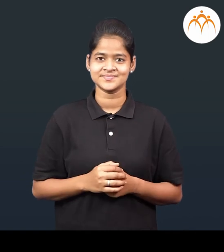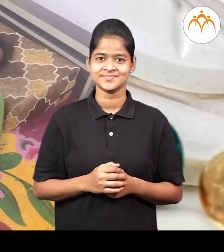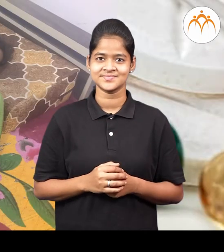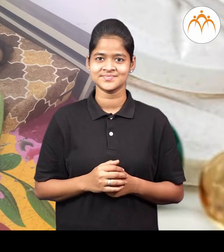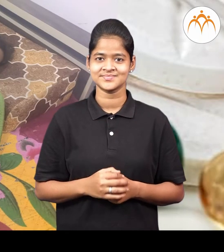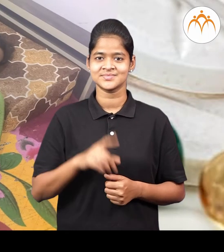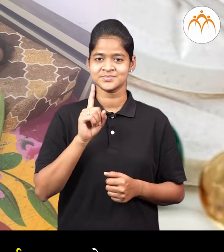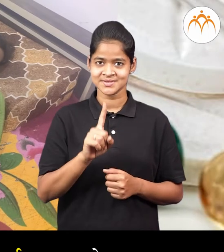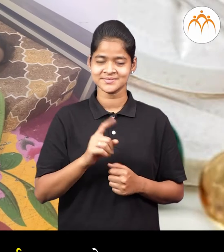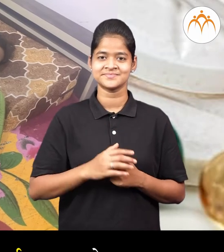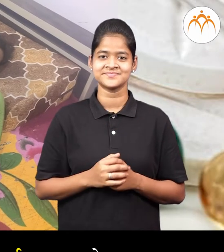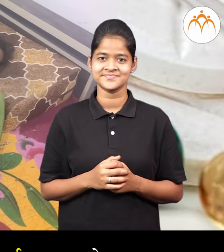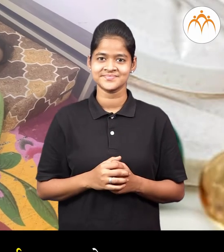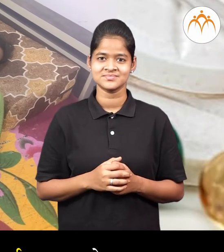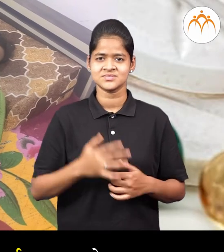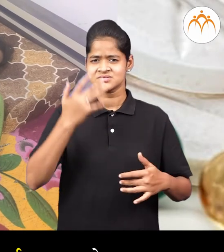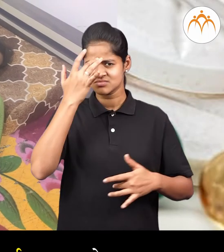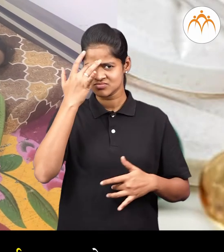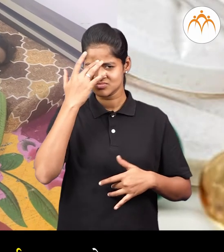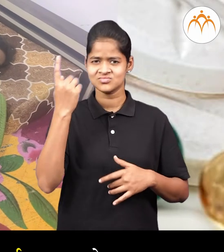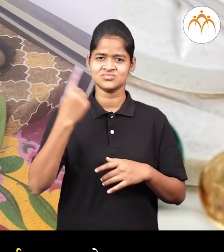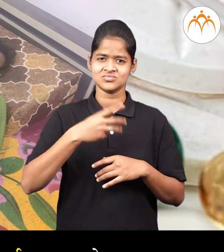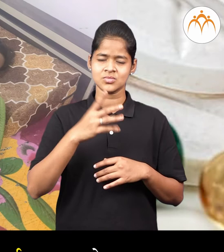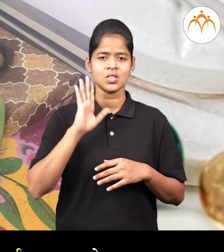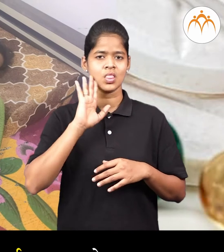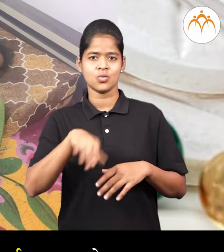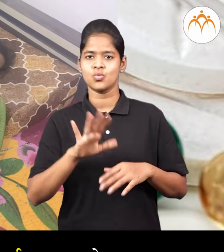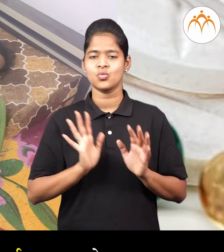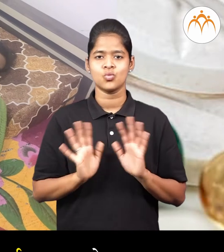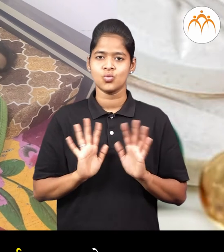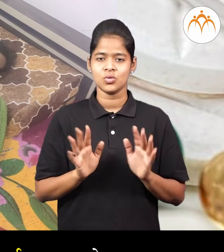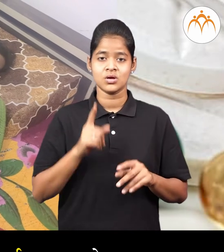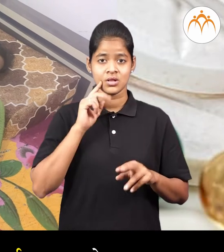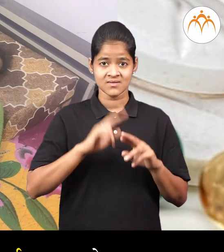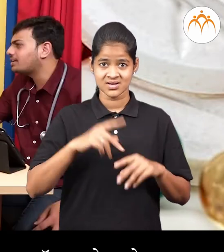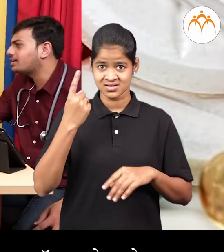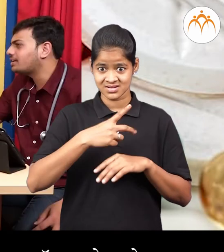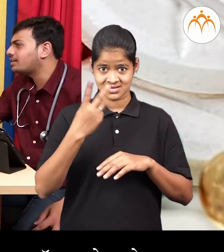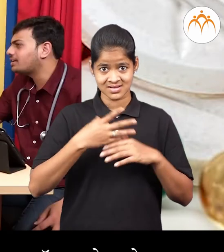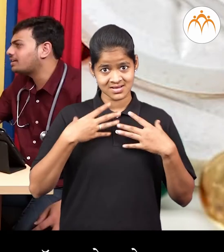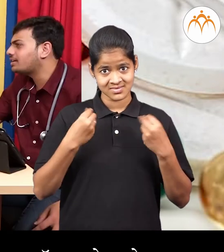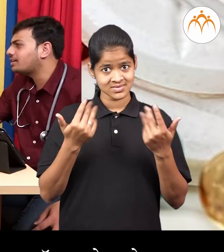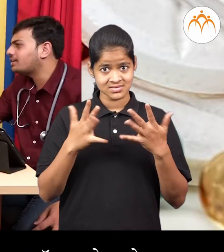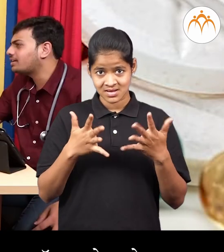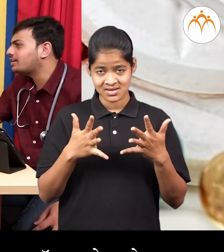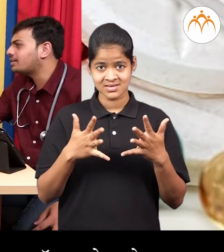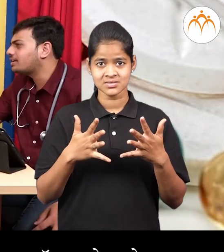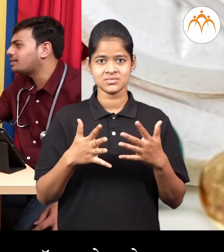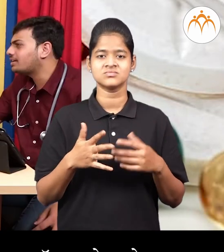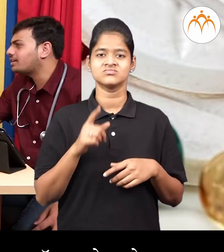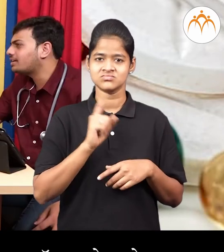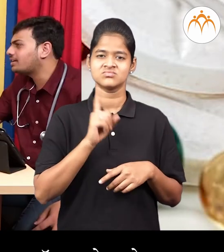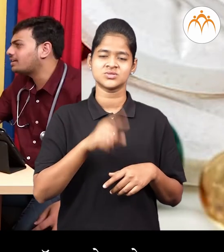साराउश, एक, छोट्या आजारांकडे दुरलक्ष करून, दोन दिवसाद बरे वाटले नाही,